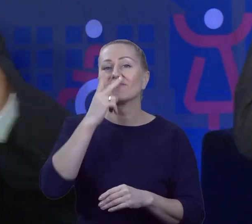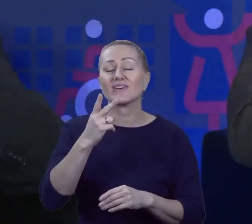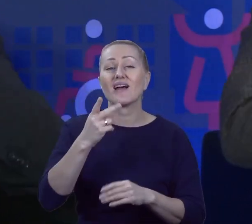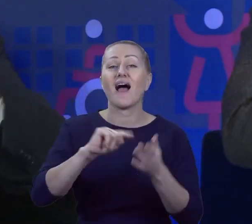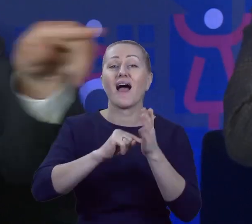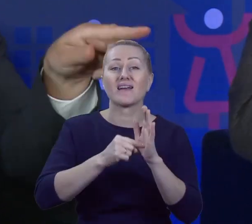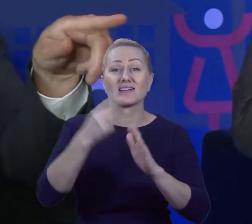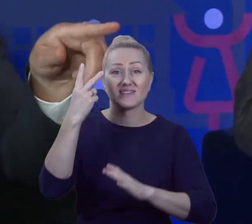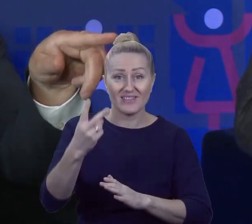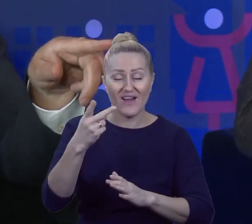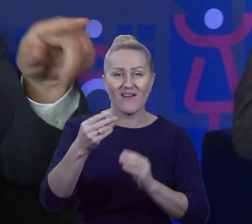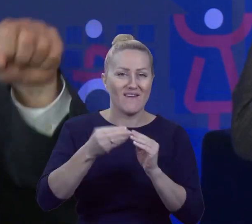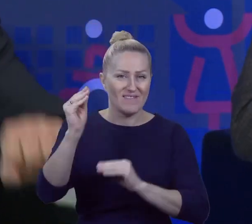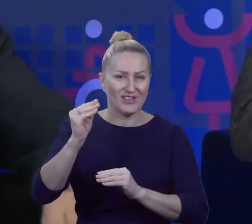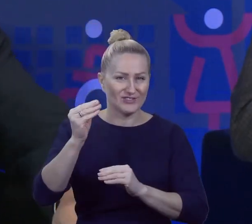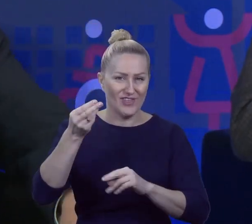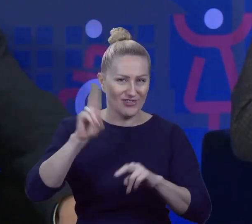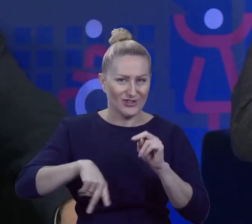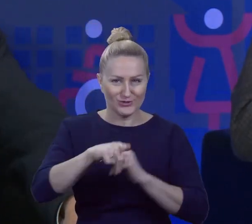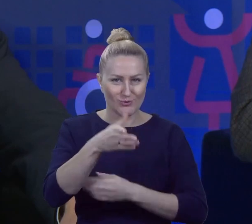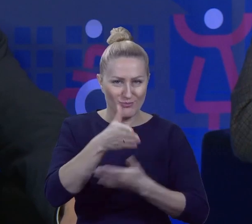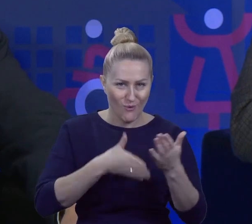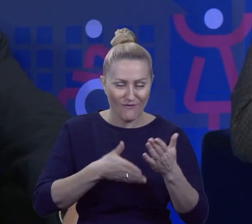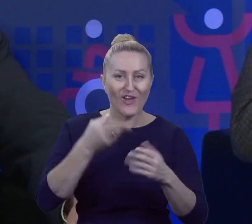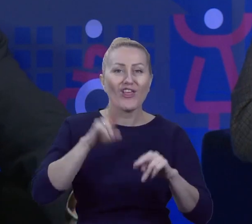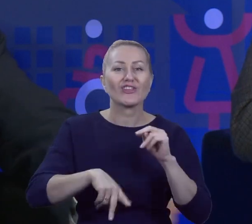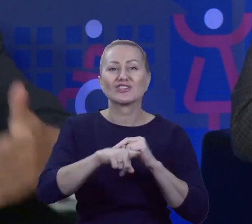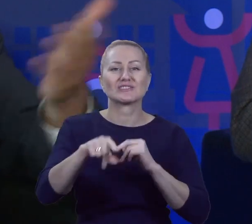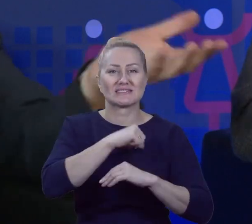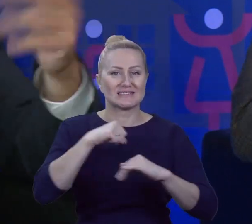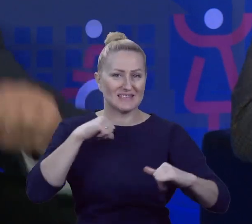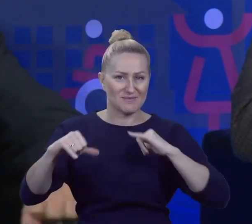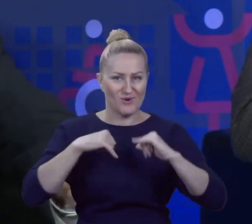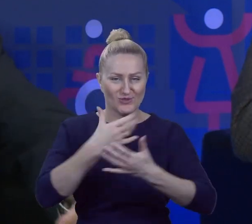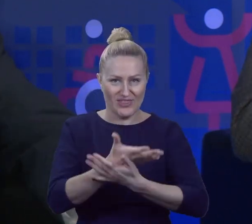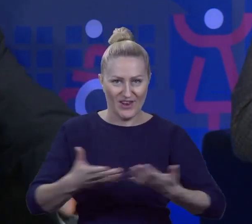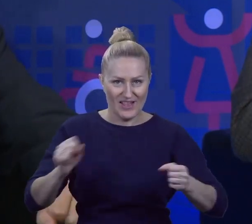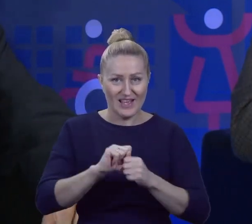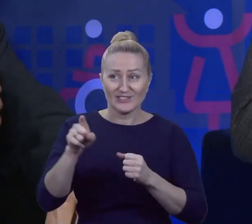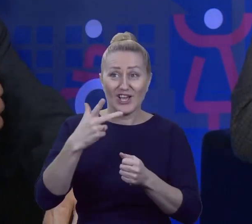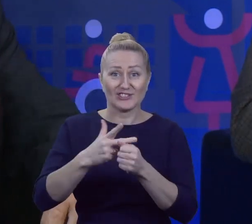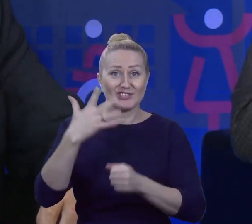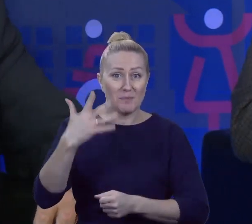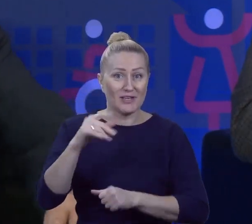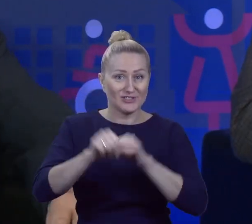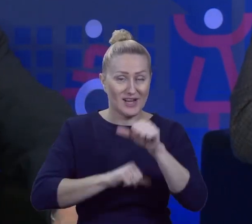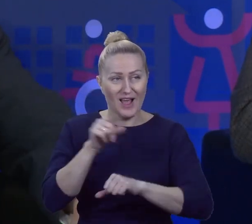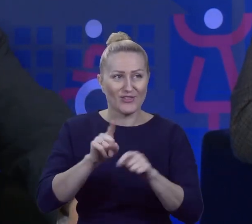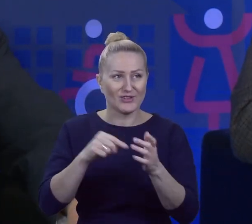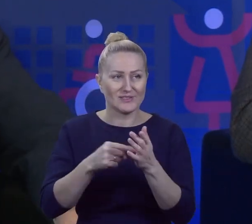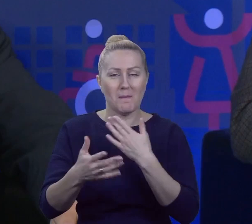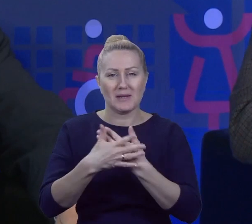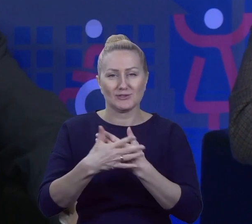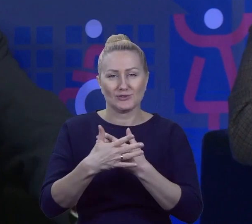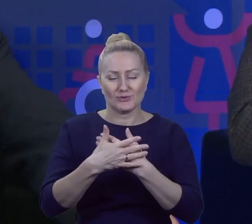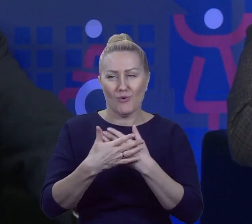więcej niż połowa, niż trwa samorząd terytorialny, prawda? Że 35 lat, to prawie 18,